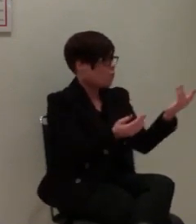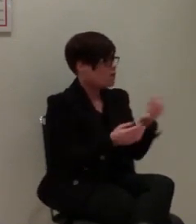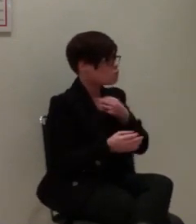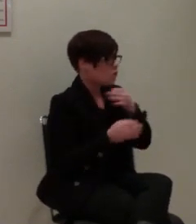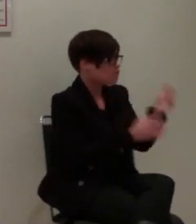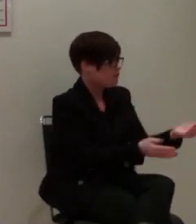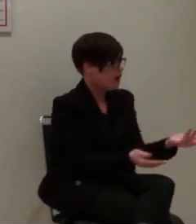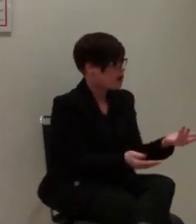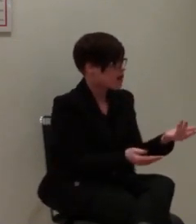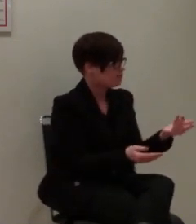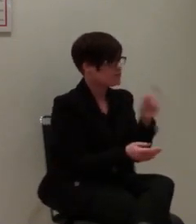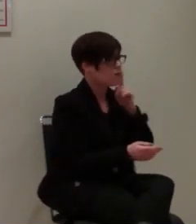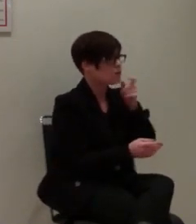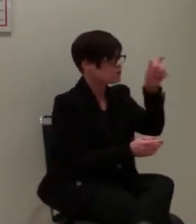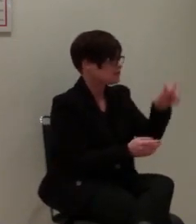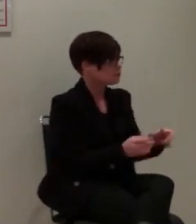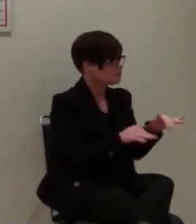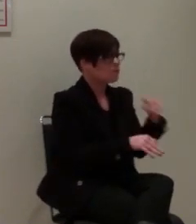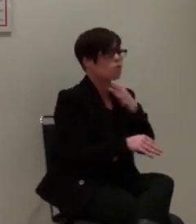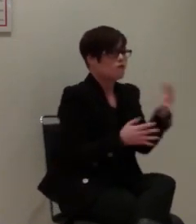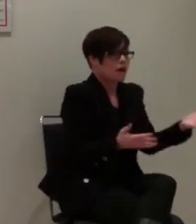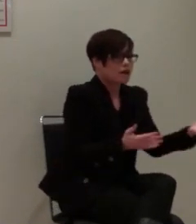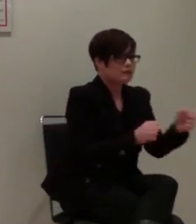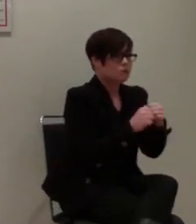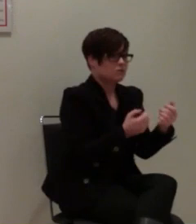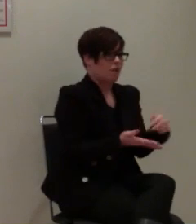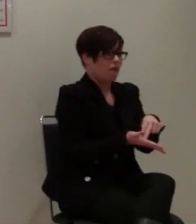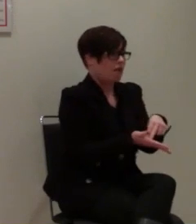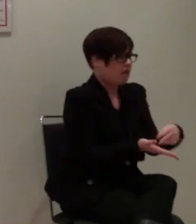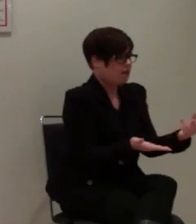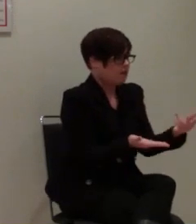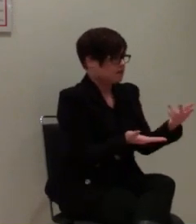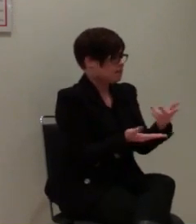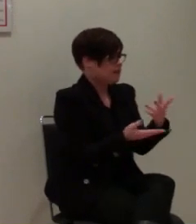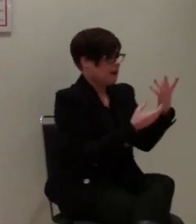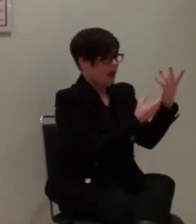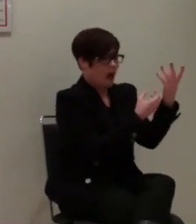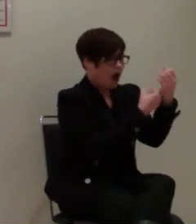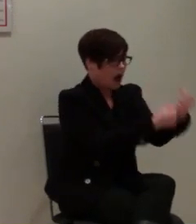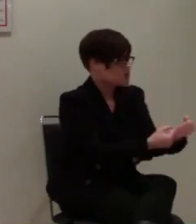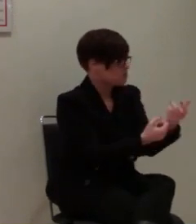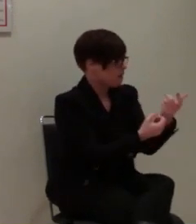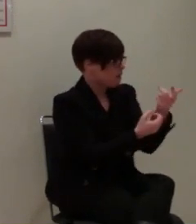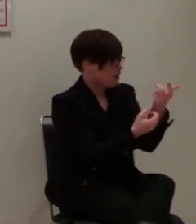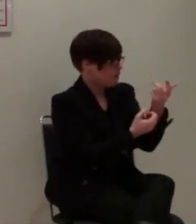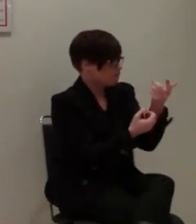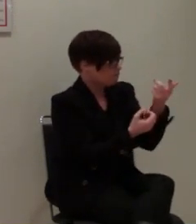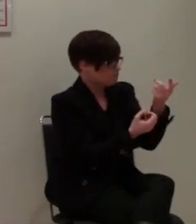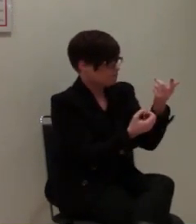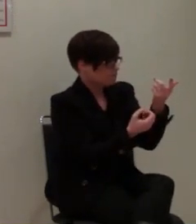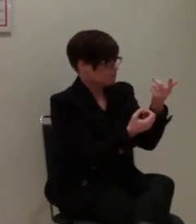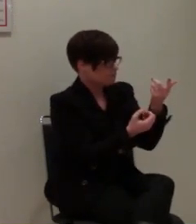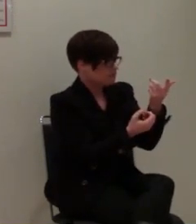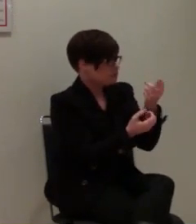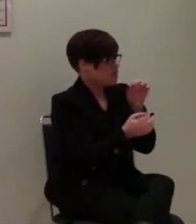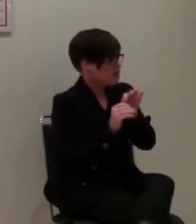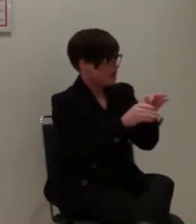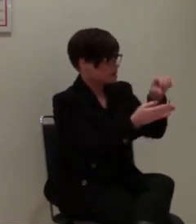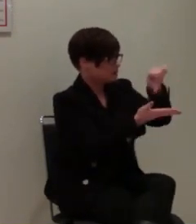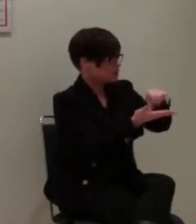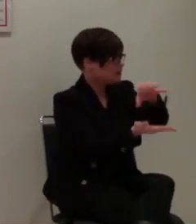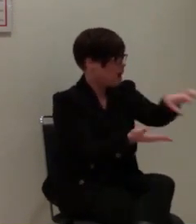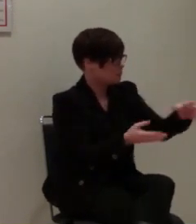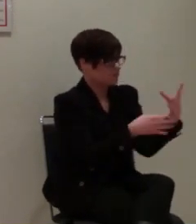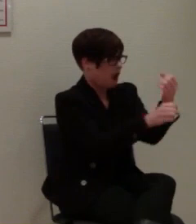ist von einem gehörlosen Menschen, dann ist er nicht sozusagen erreichbar für so Systemleitzentralen.